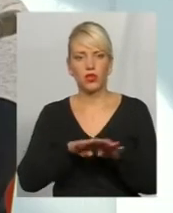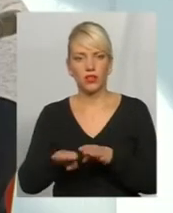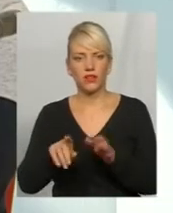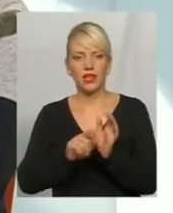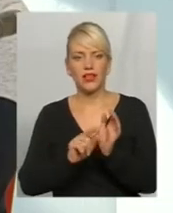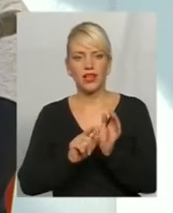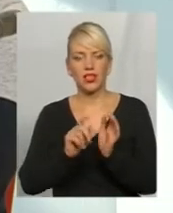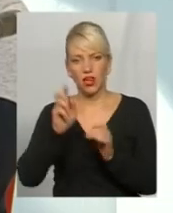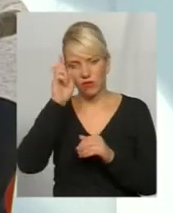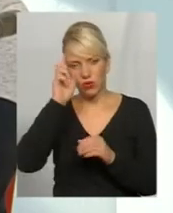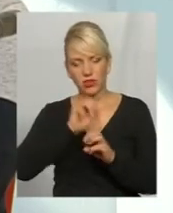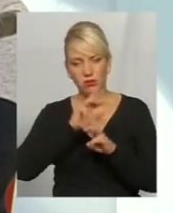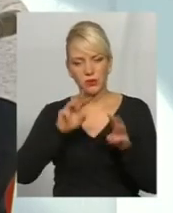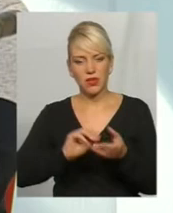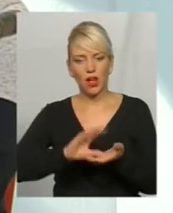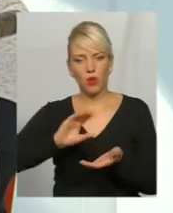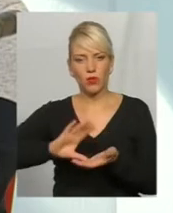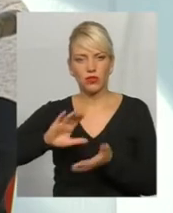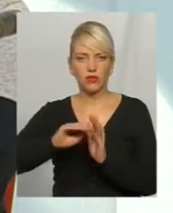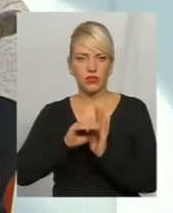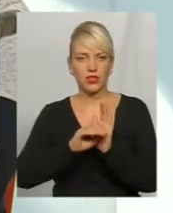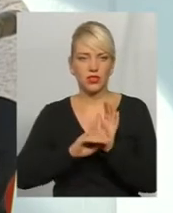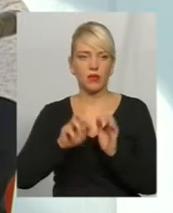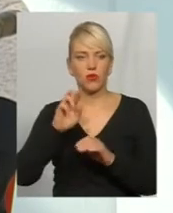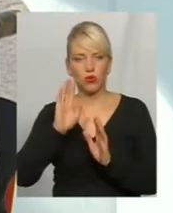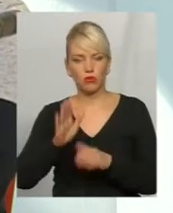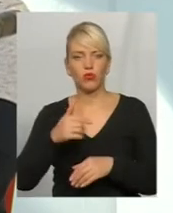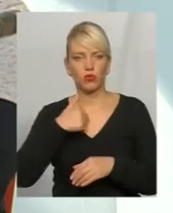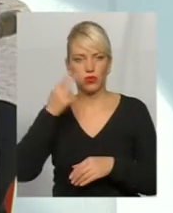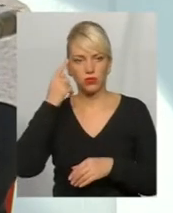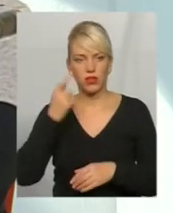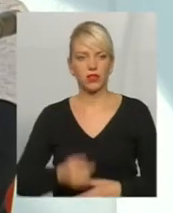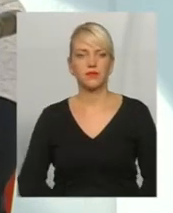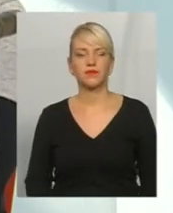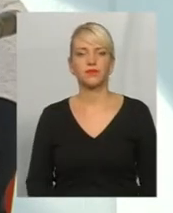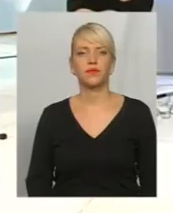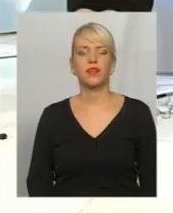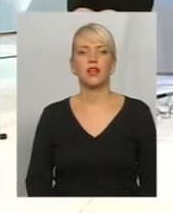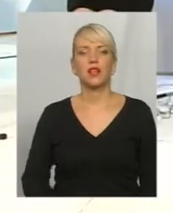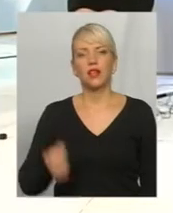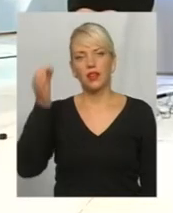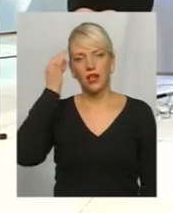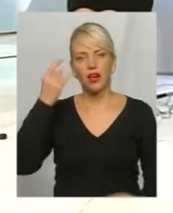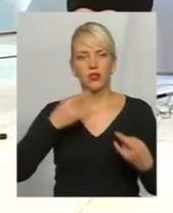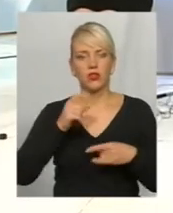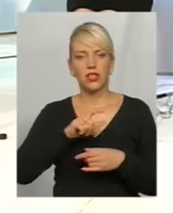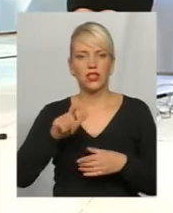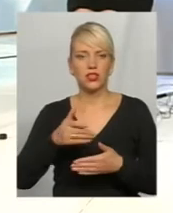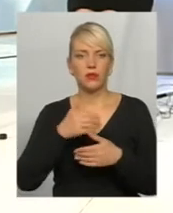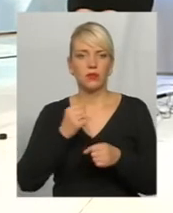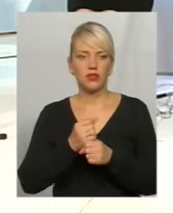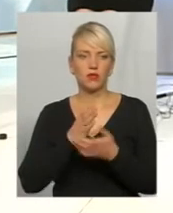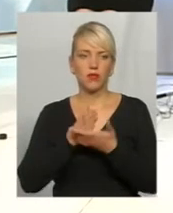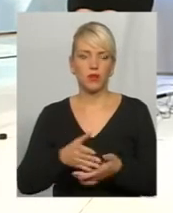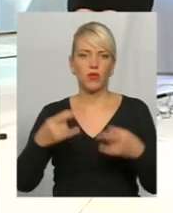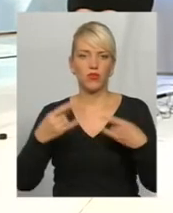накопичувальну систему, то ми, мабуть, вже будемо думати. Дякую, пані Світлана. Нагадую, телеглядача, ми працюємо у прямому ефірі.